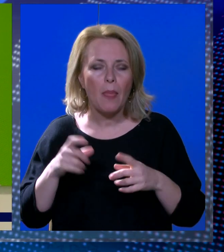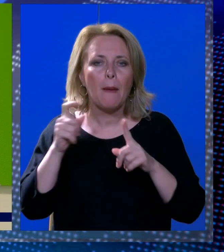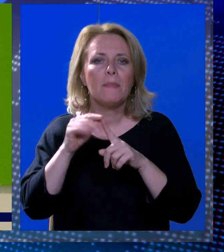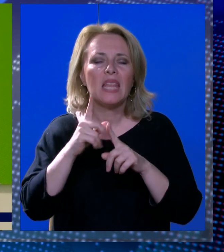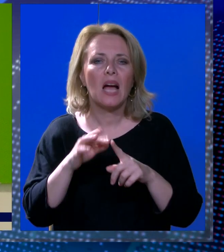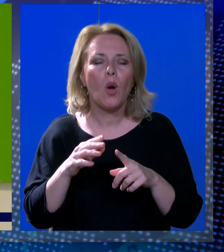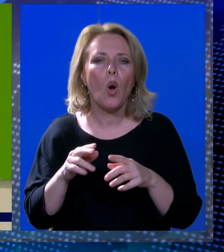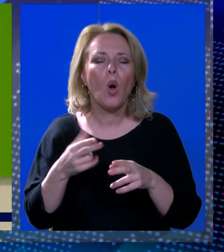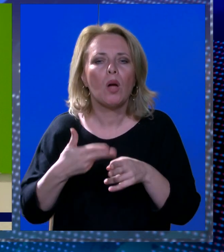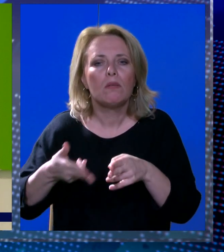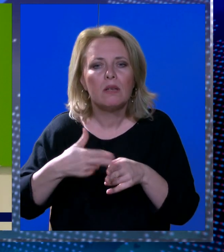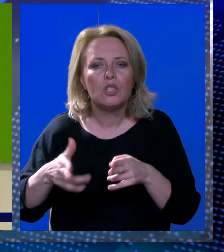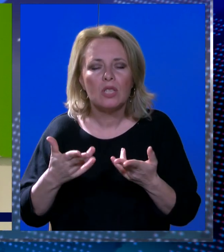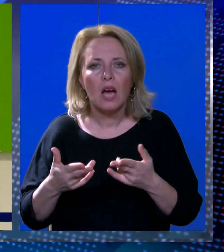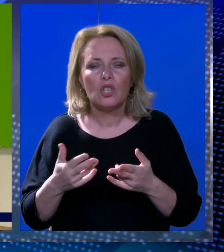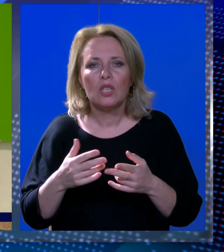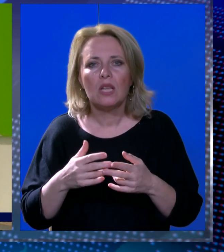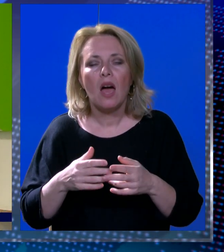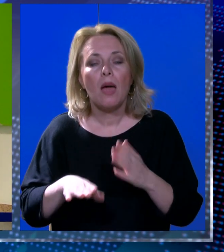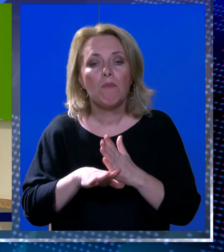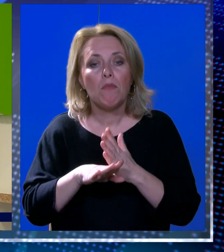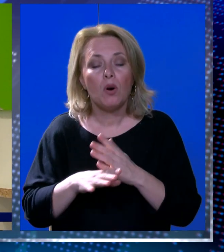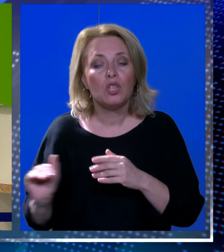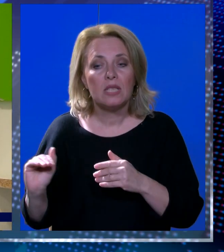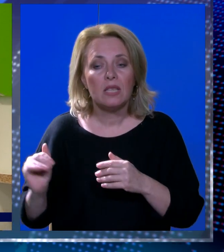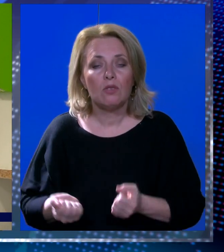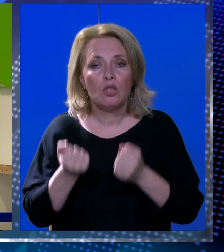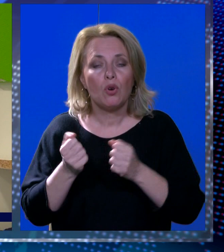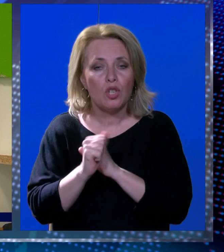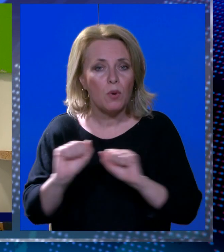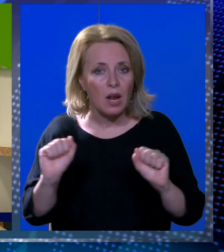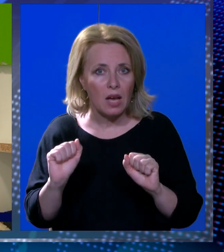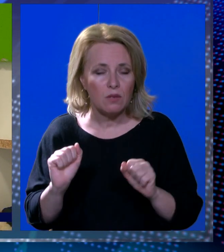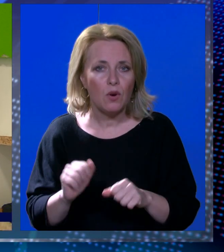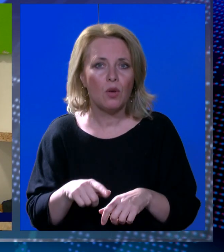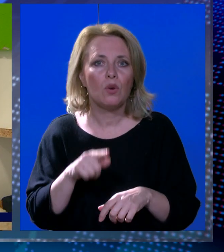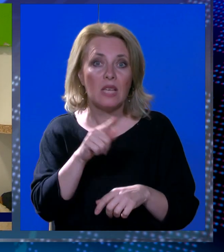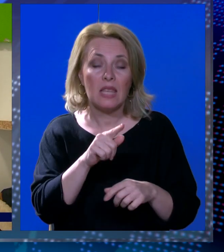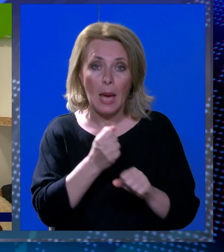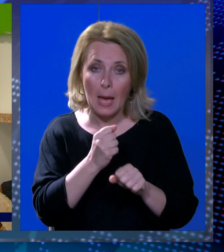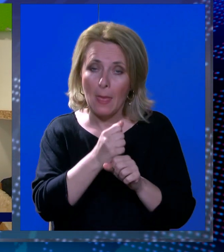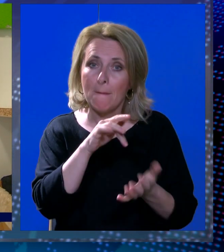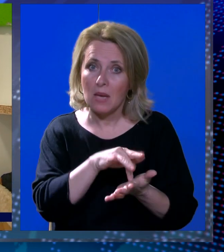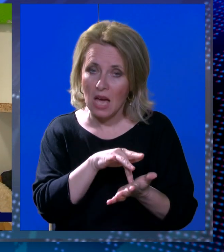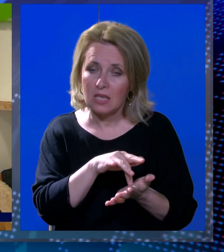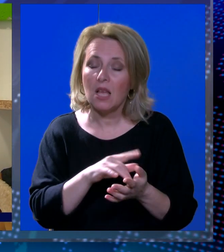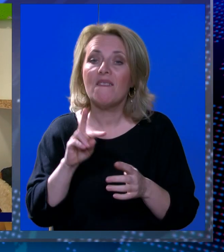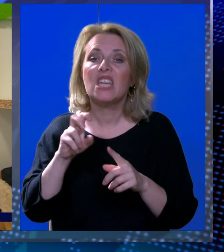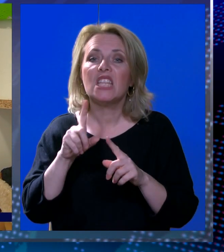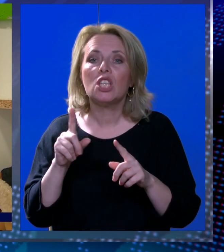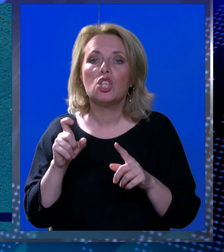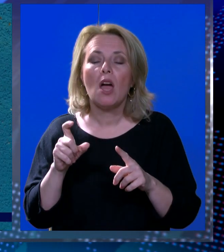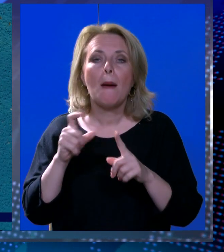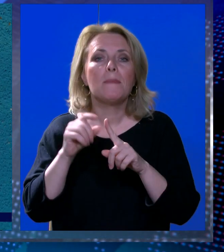pedagog, spremač ili spremačica te pomoćnik za djecu s teškoćama u razvoju. Za ove pozicije u Djećem vrtiću Pčelica u najvećem